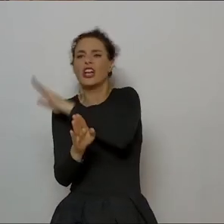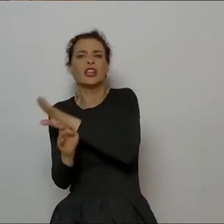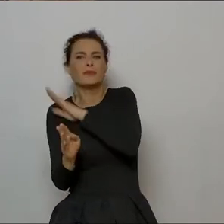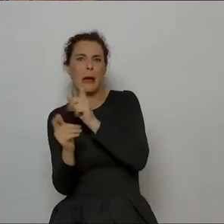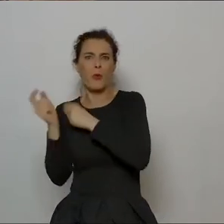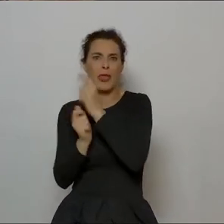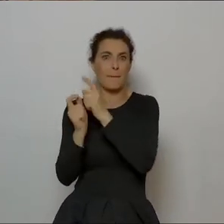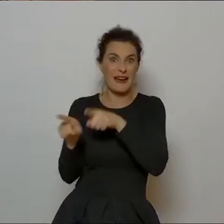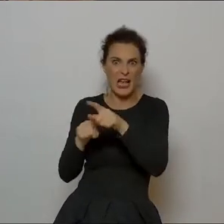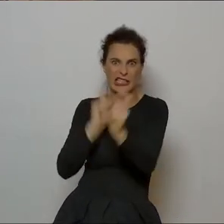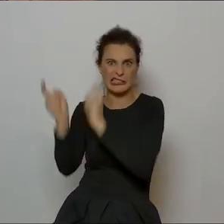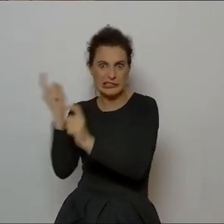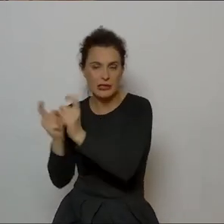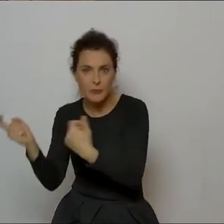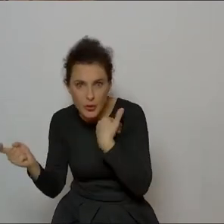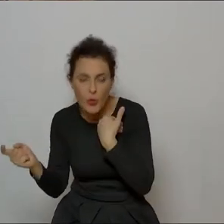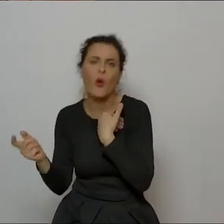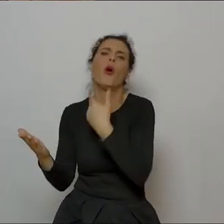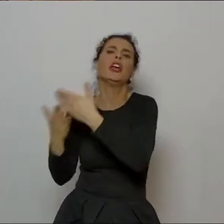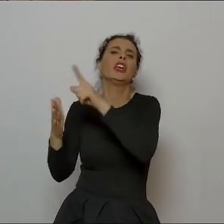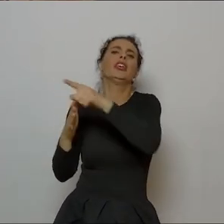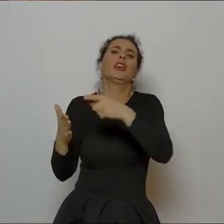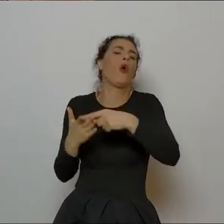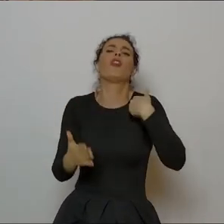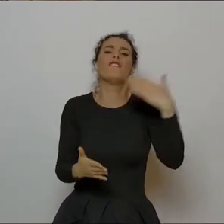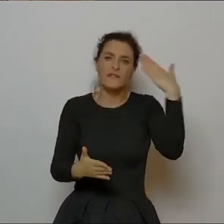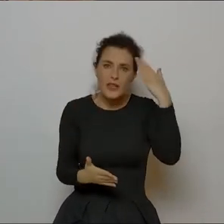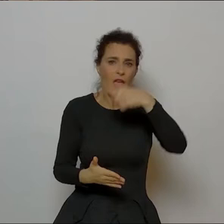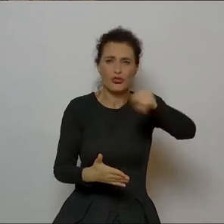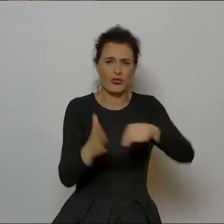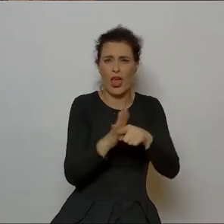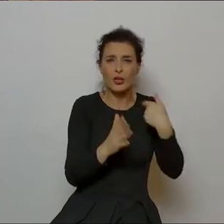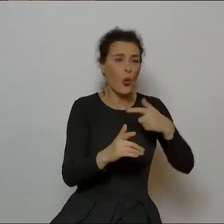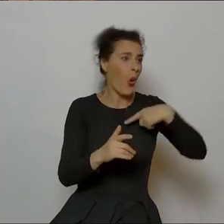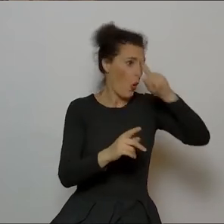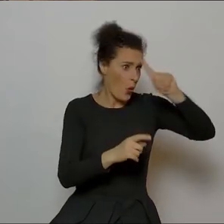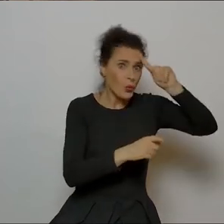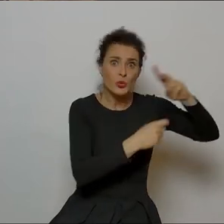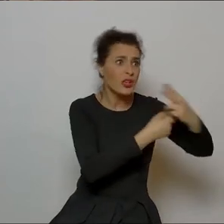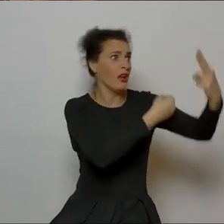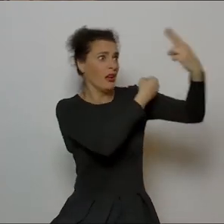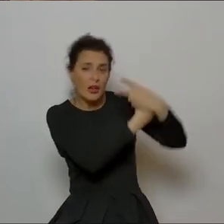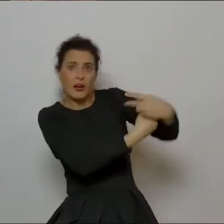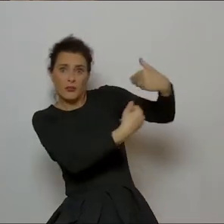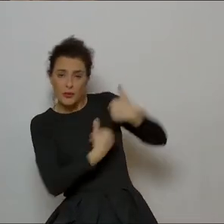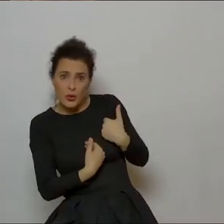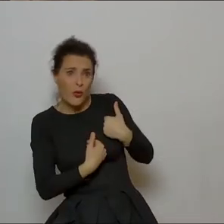powybijali, pomordowali Rakus i Krakus. Lud jej zawierzył całe